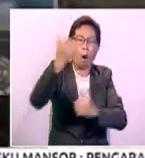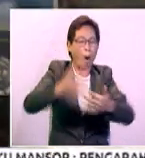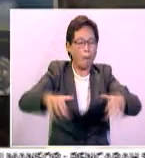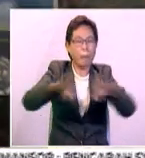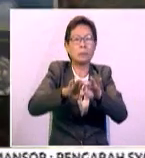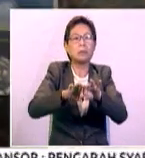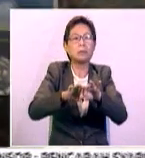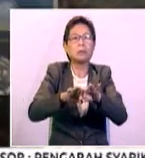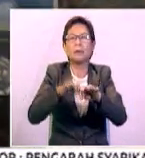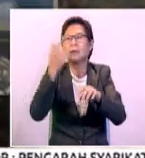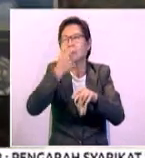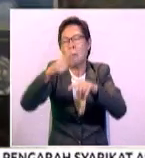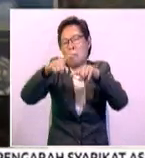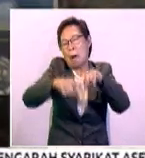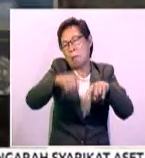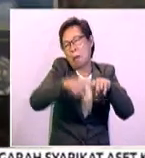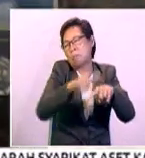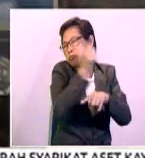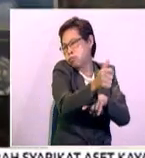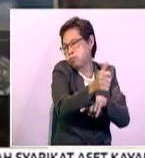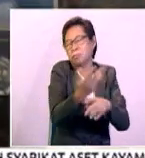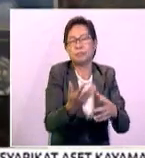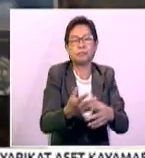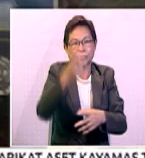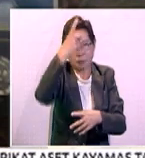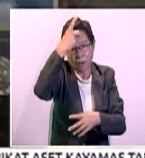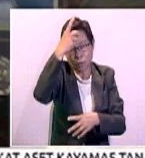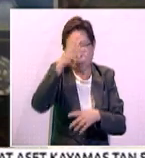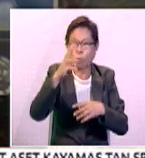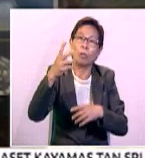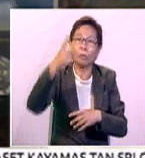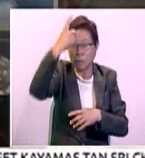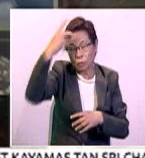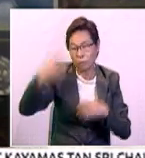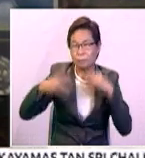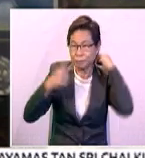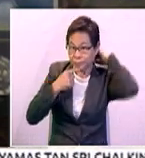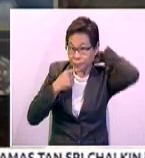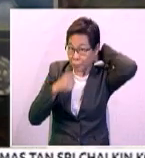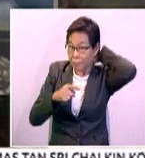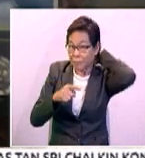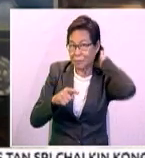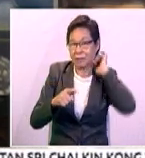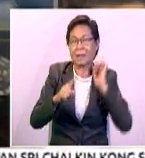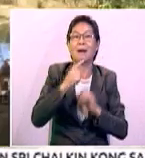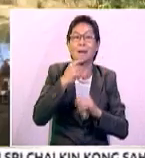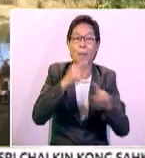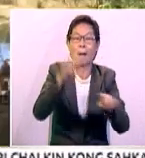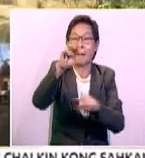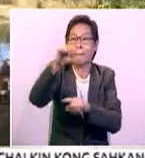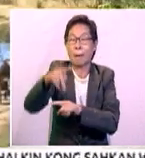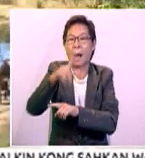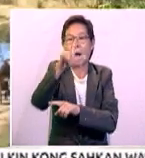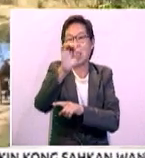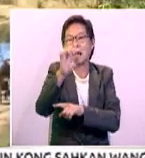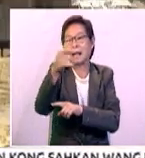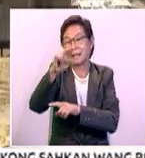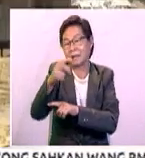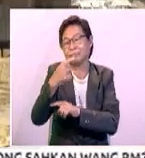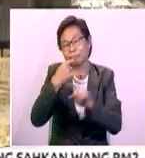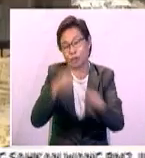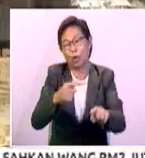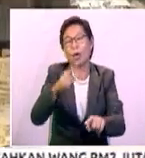dan bergantung kepada mereka sendiri. Datuk Seri Dr. Wan Azizah menjawab pertanyaan Ahli Parlimen Ledang, Syed Ibrahim Syed Noh.